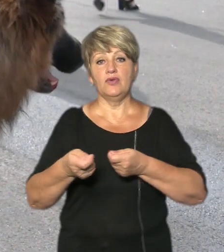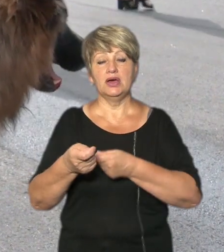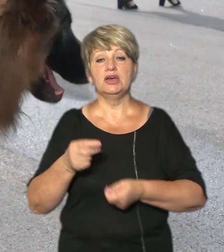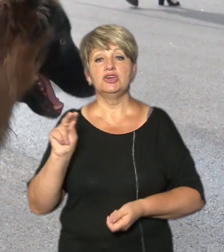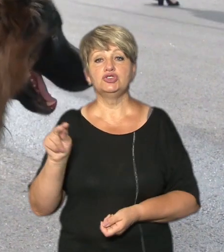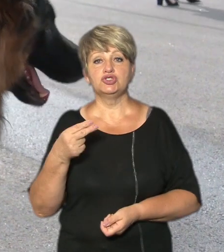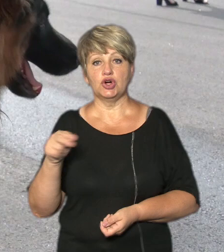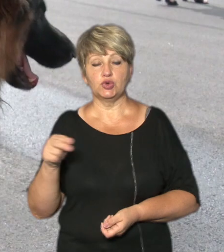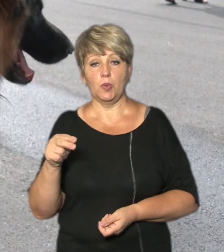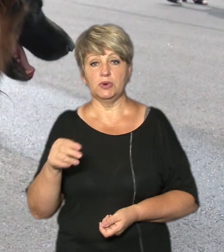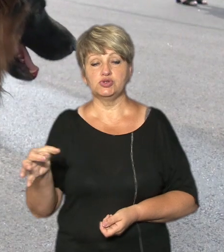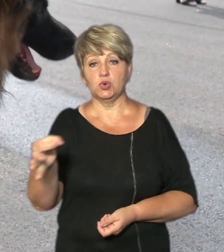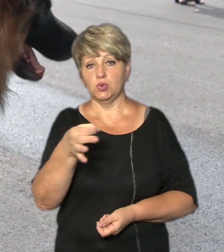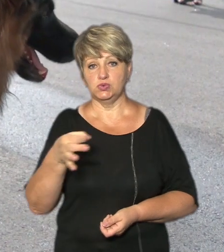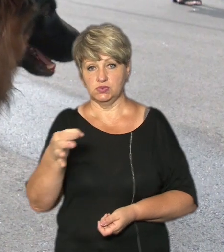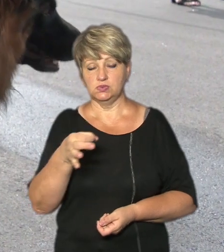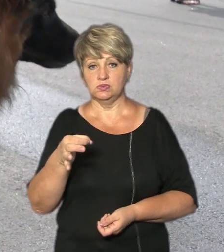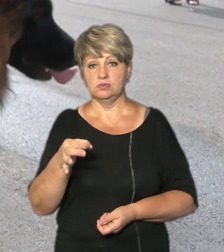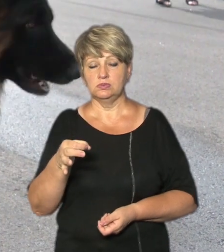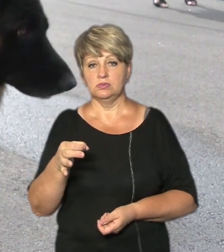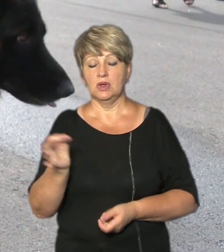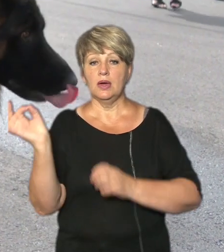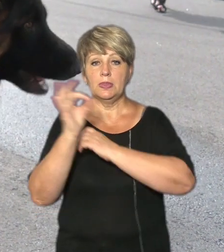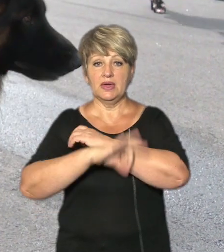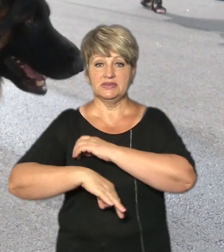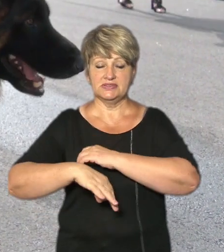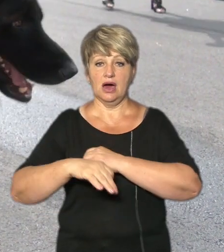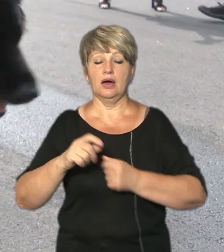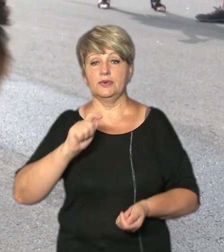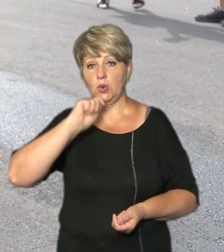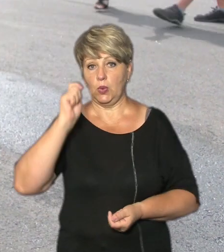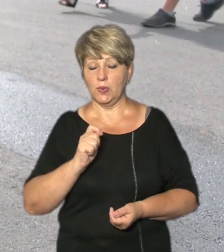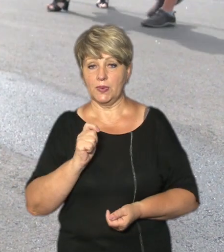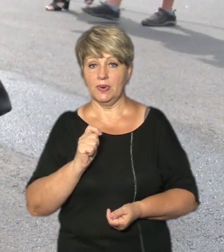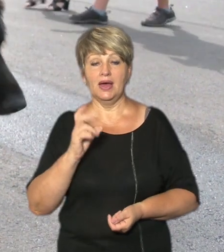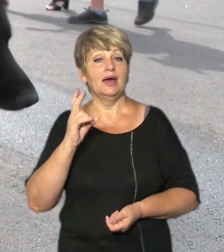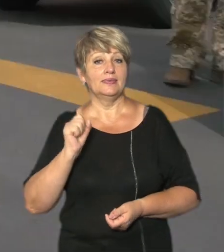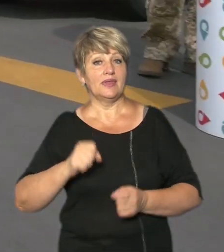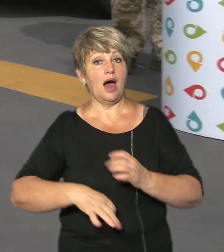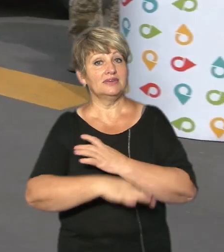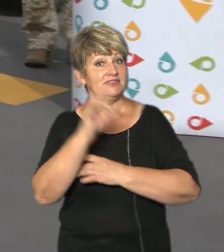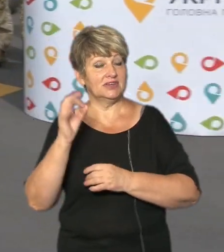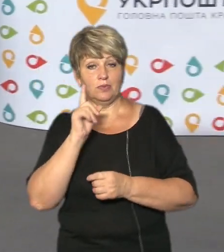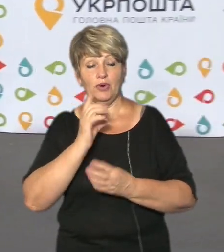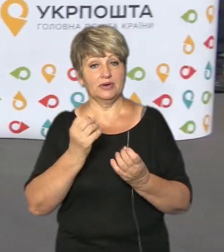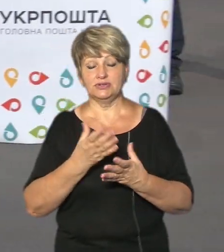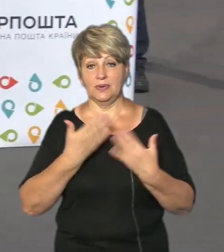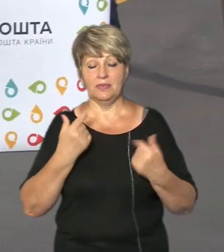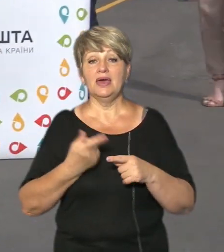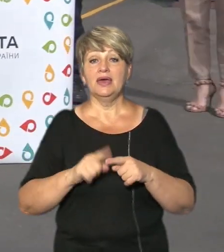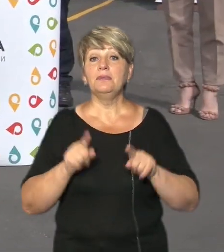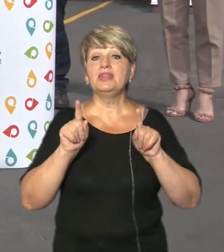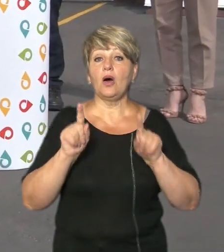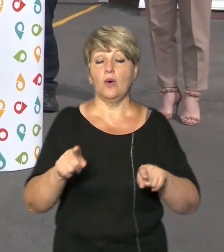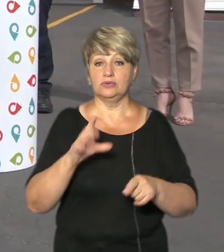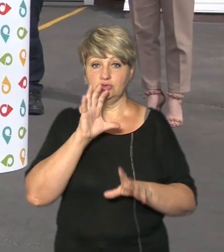захід, на схід ще не виїздили Саме дік сьогодні погасив